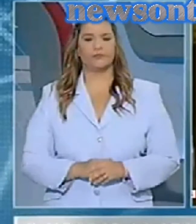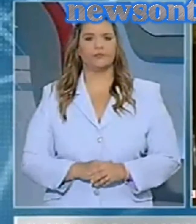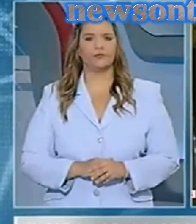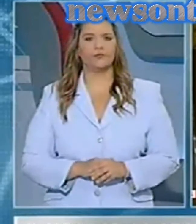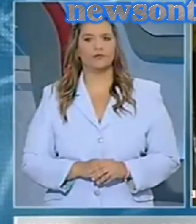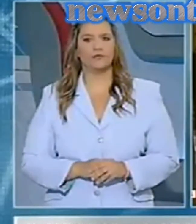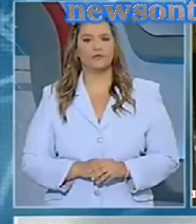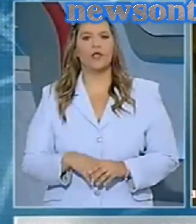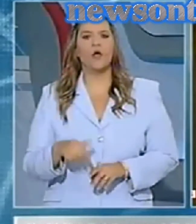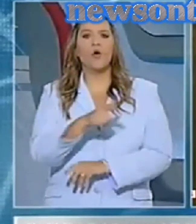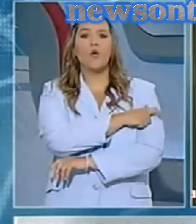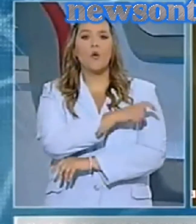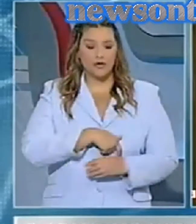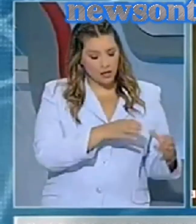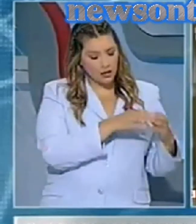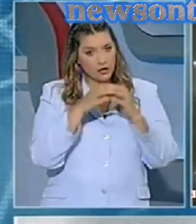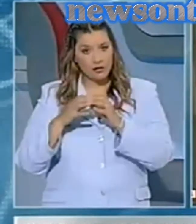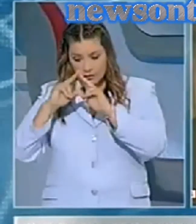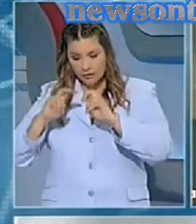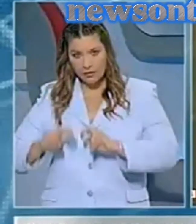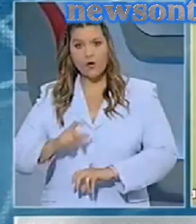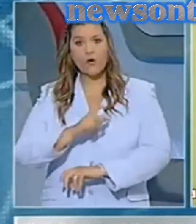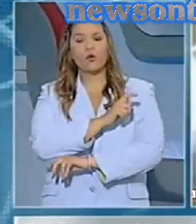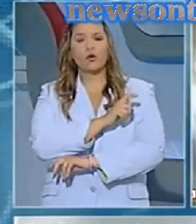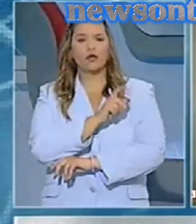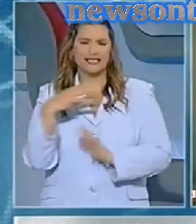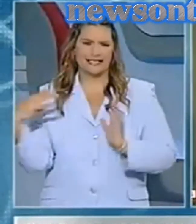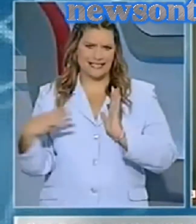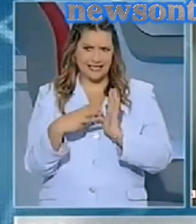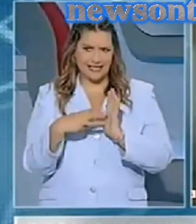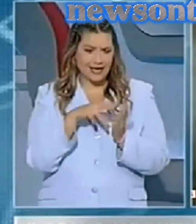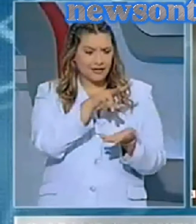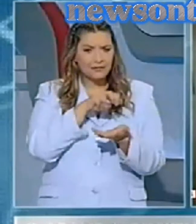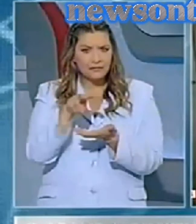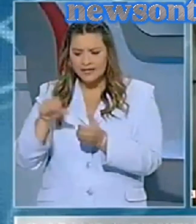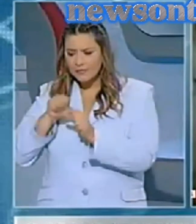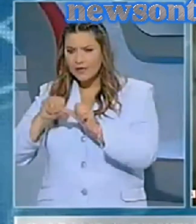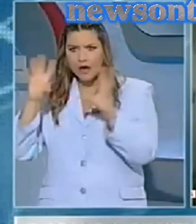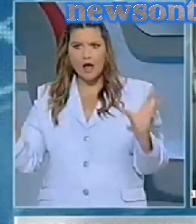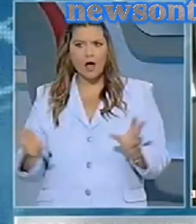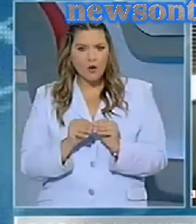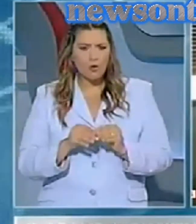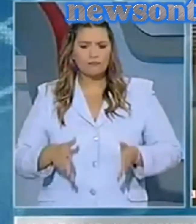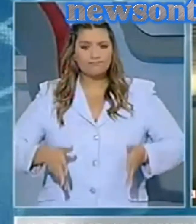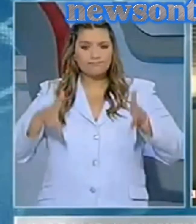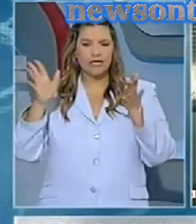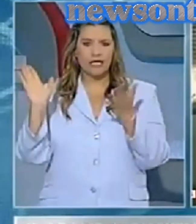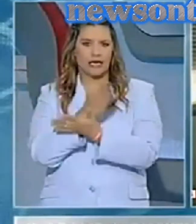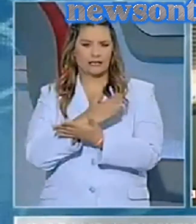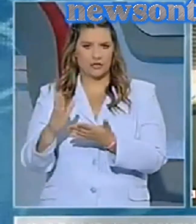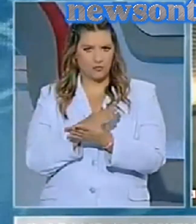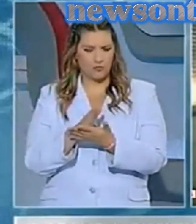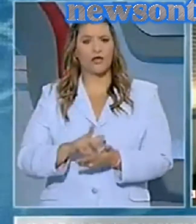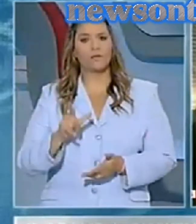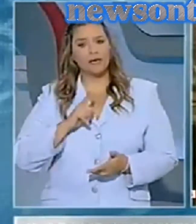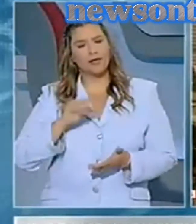Επιθεωρητές του ΟΗΕ βρίσκονται ήδη στη Συρία προκειμένου να συλλέξουν τα χημικά και να καταστρέψουν τις εγκαταστάσεις παρασκευής τους. Ενώ η άφηξη μιας νέας